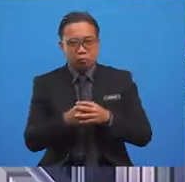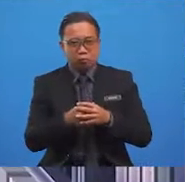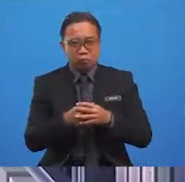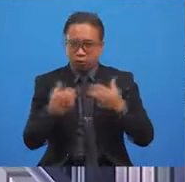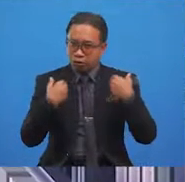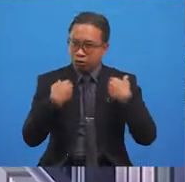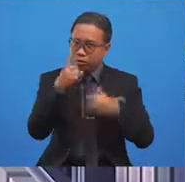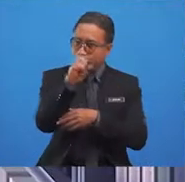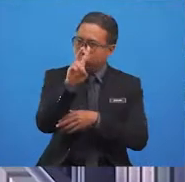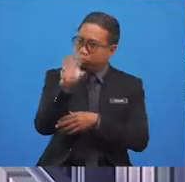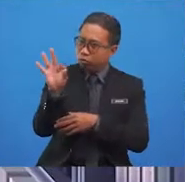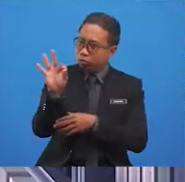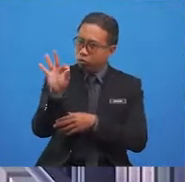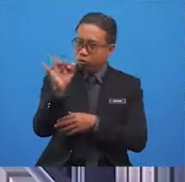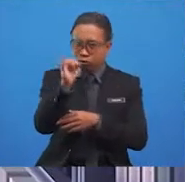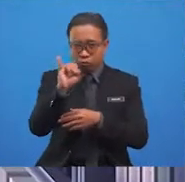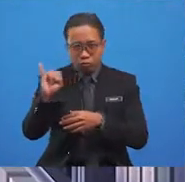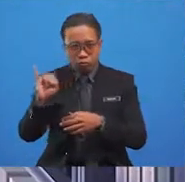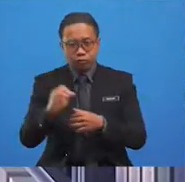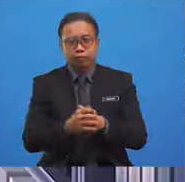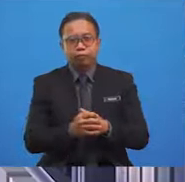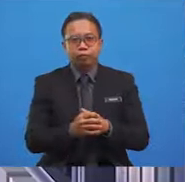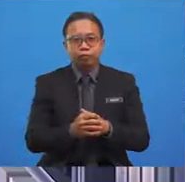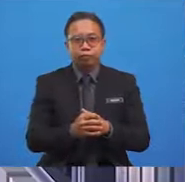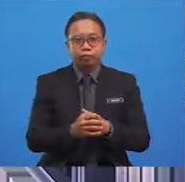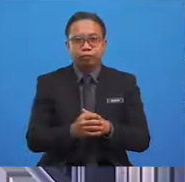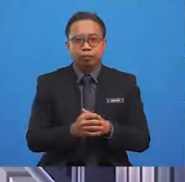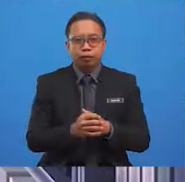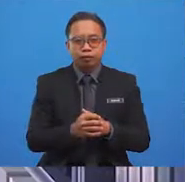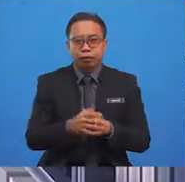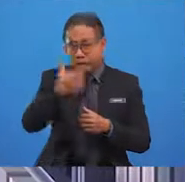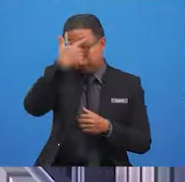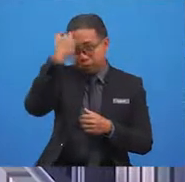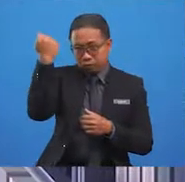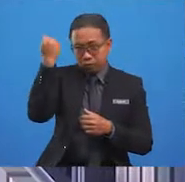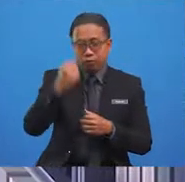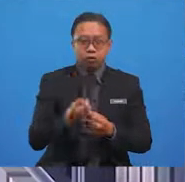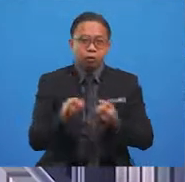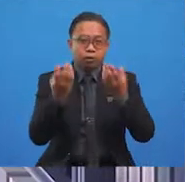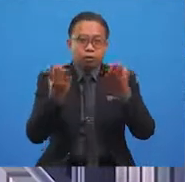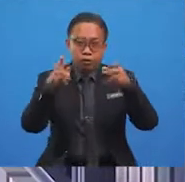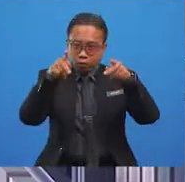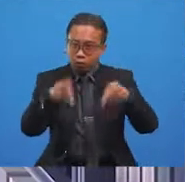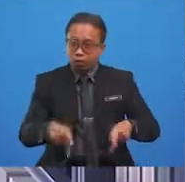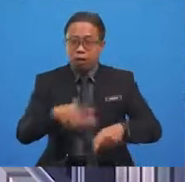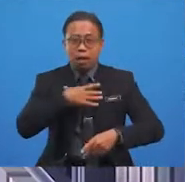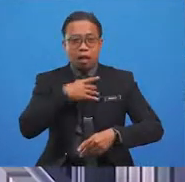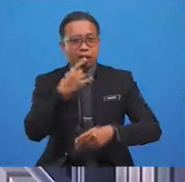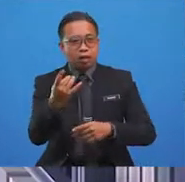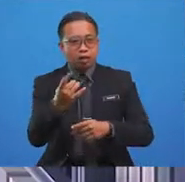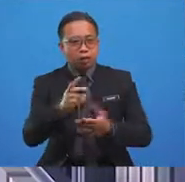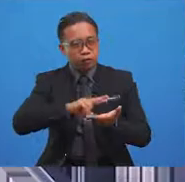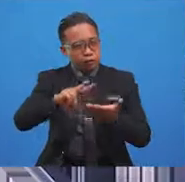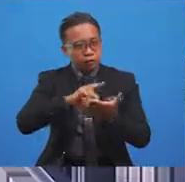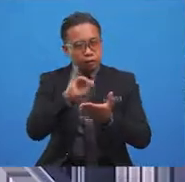129 million books. I think it is because many people love reading